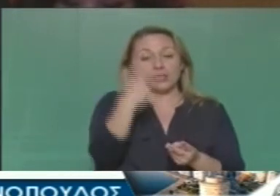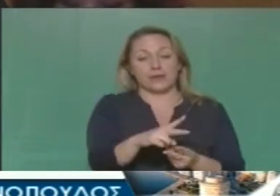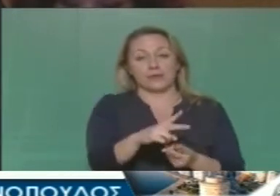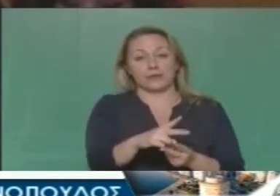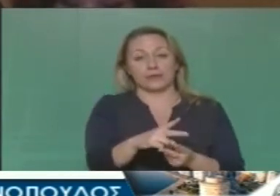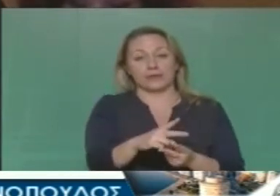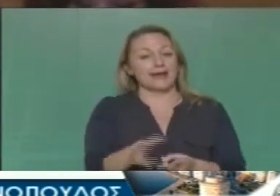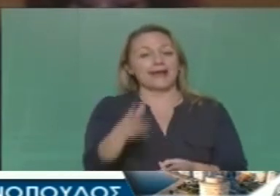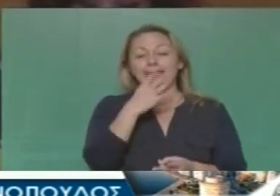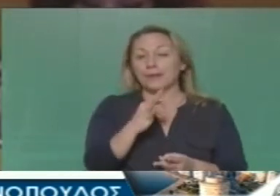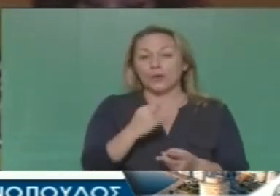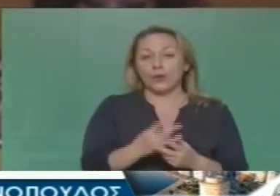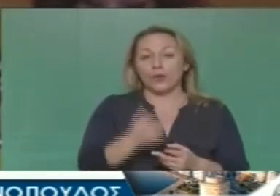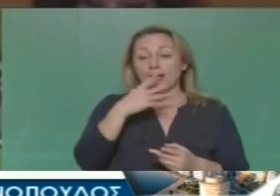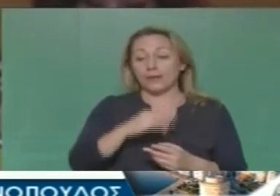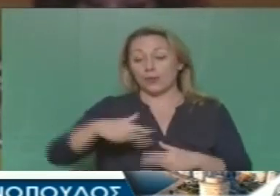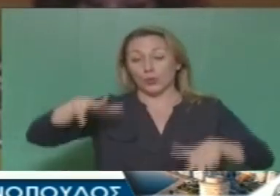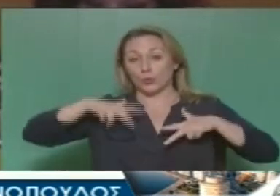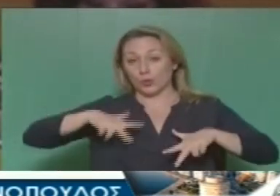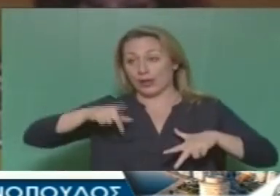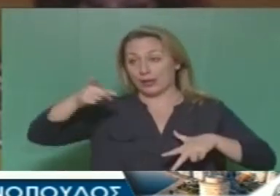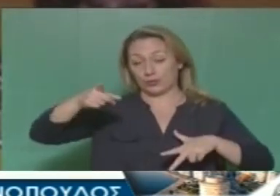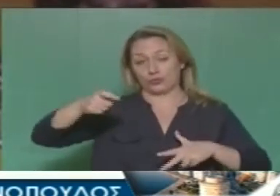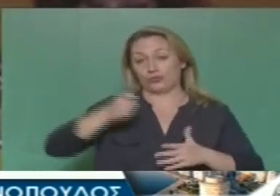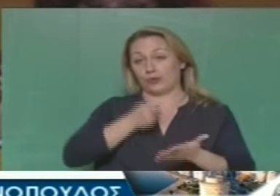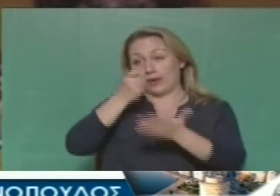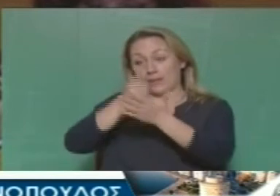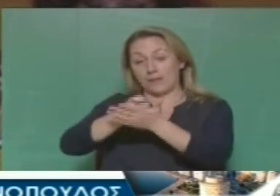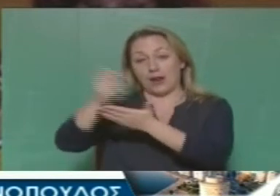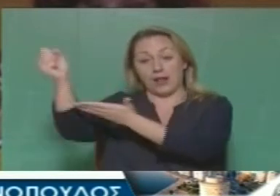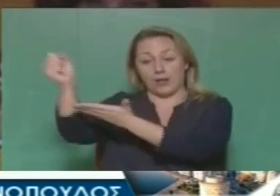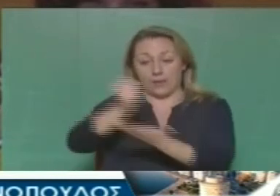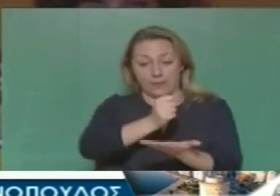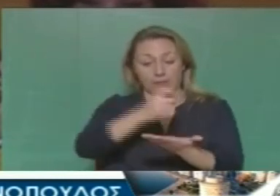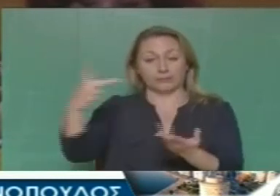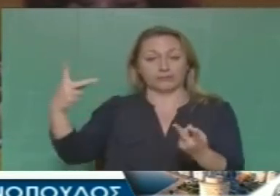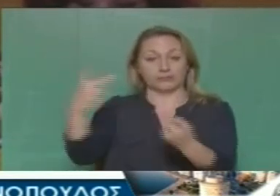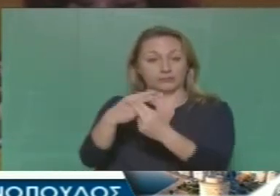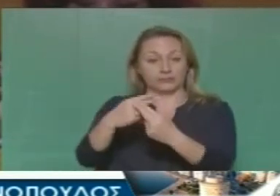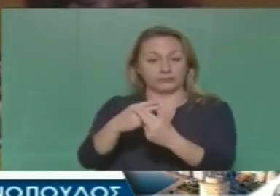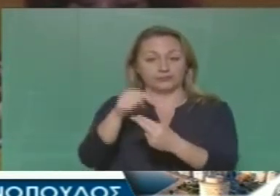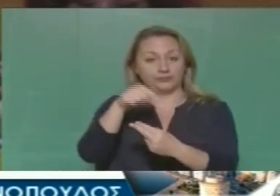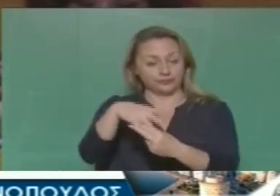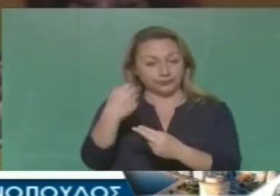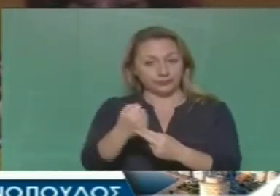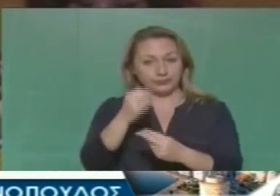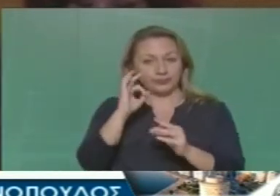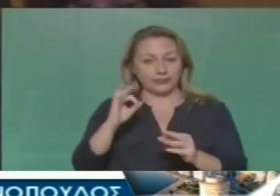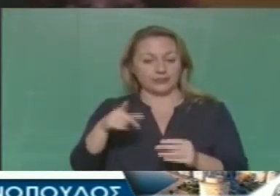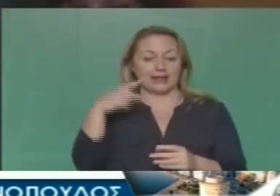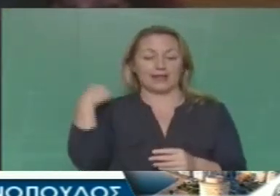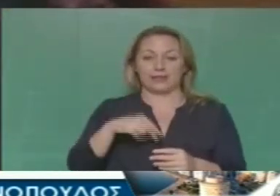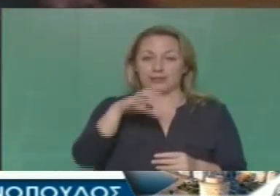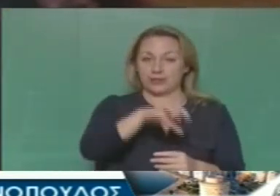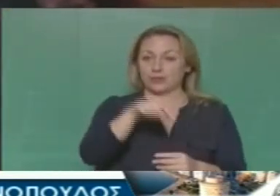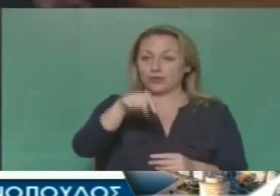Γιατί το κράτος έκοψε τη χρηματοδότηση των μη τους θεσμοθετημένους πόρους της τοπικής